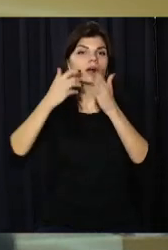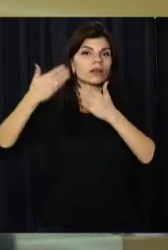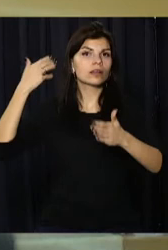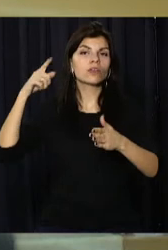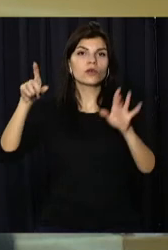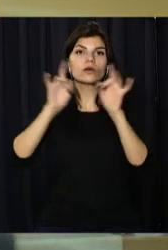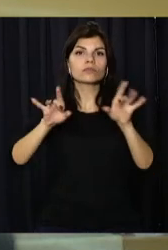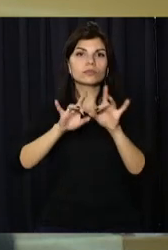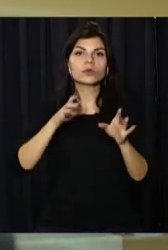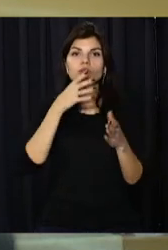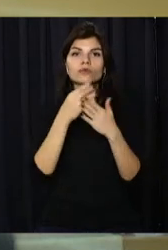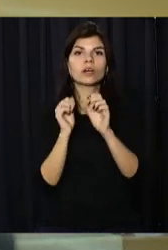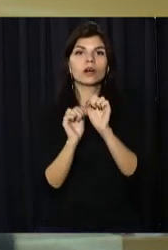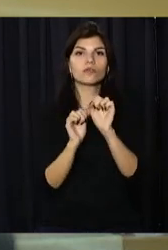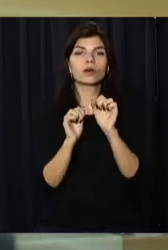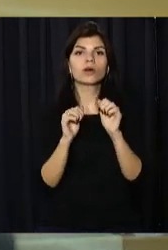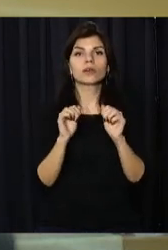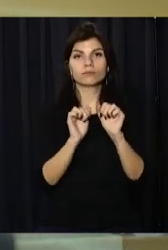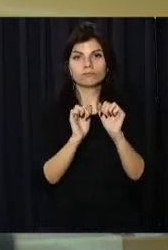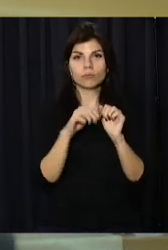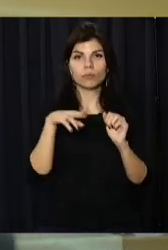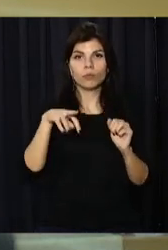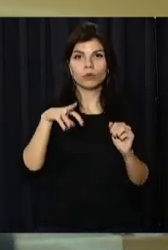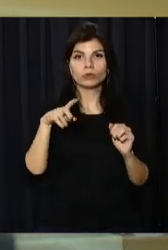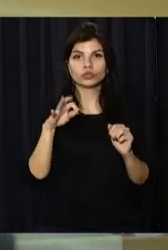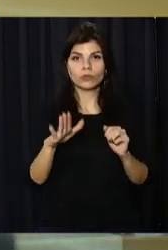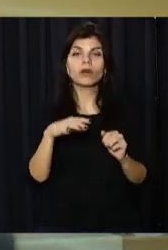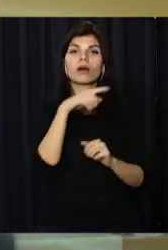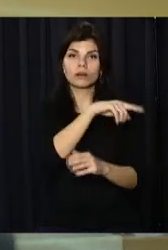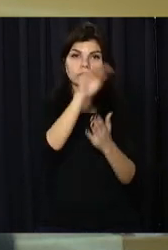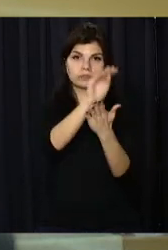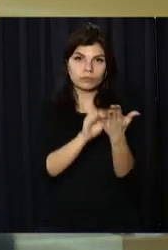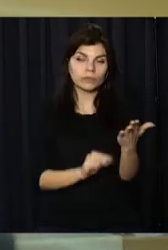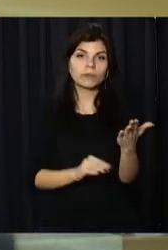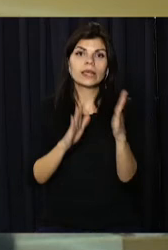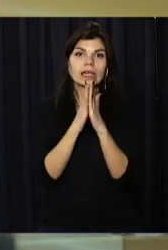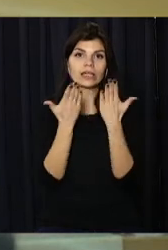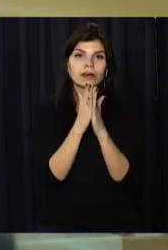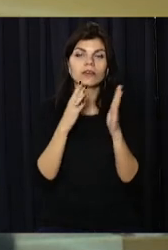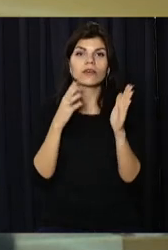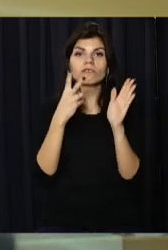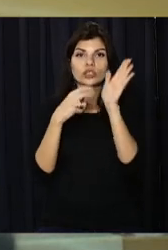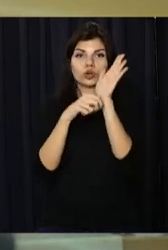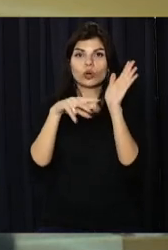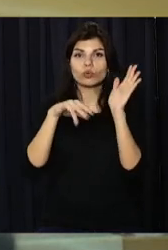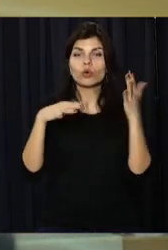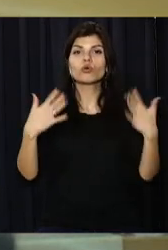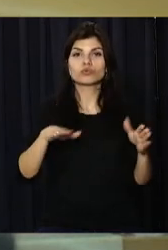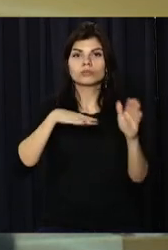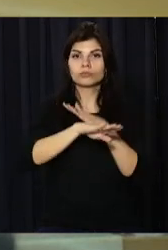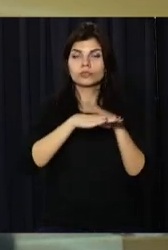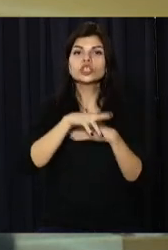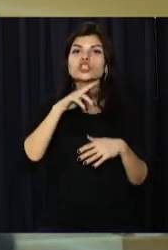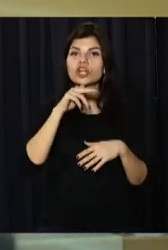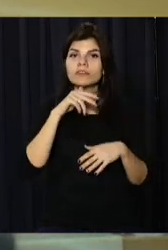він переповів своєму адвокатові Миколі Полозову. Той видав книгу про це з 26 лютого. Видання вже презентували у